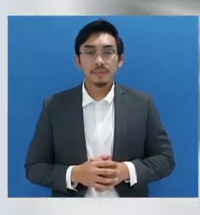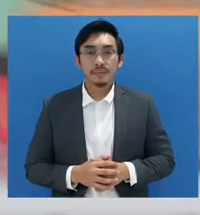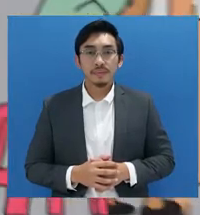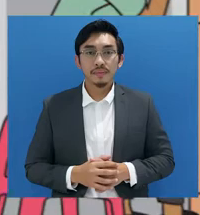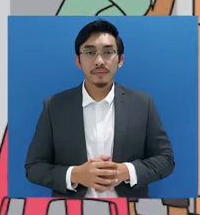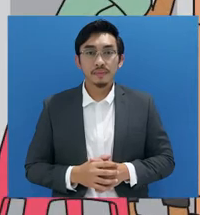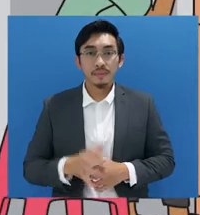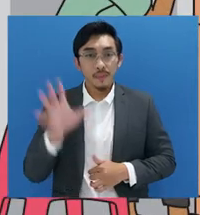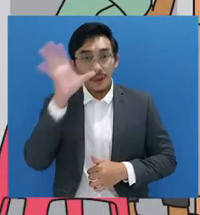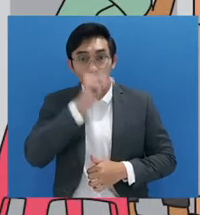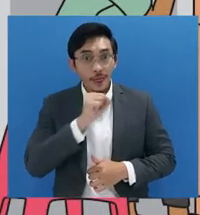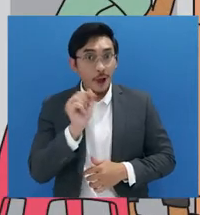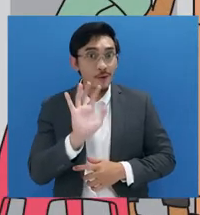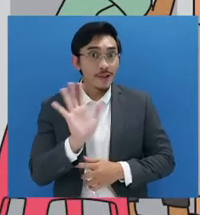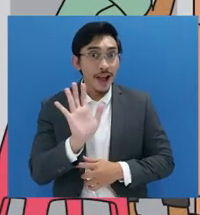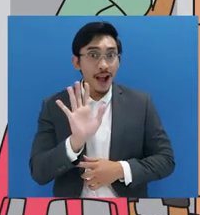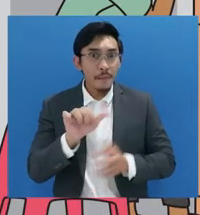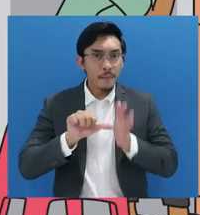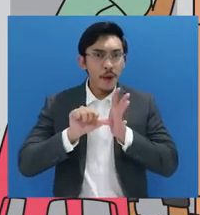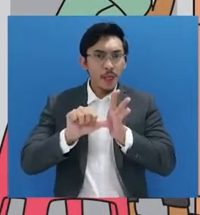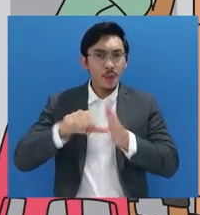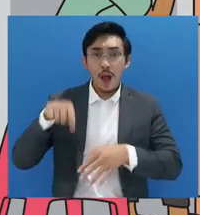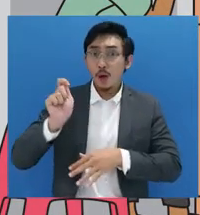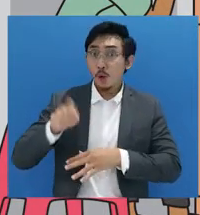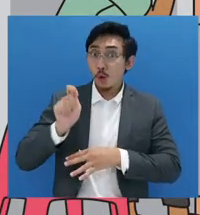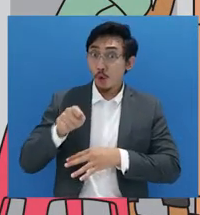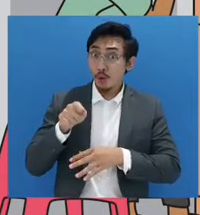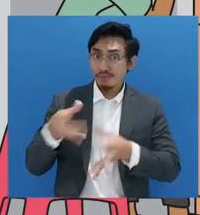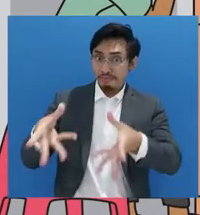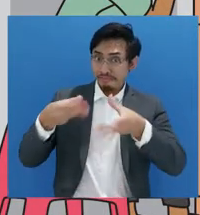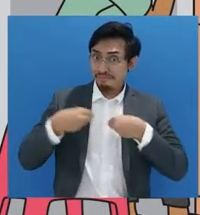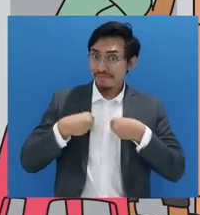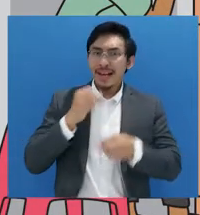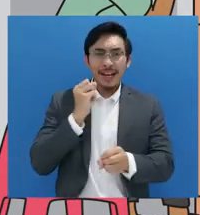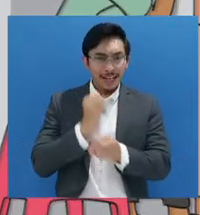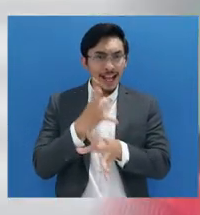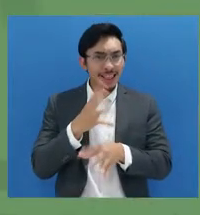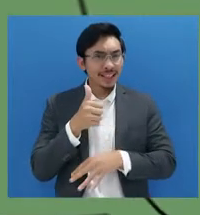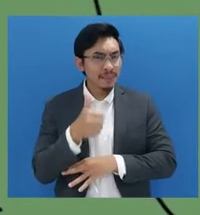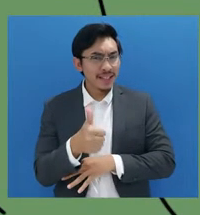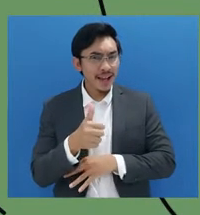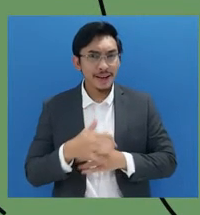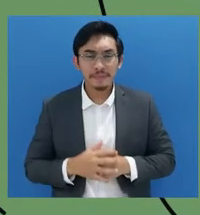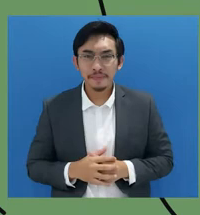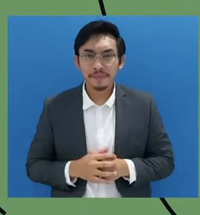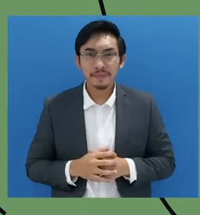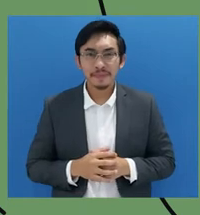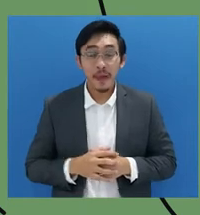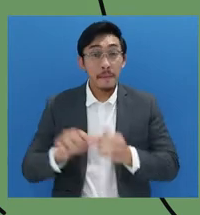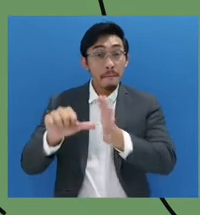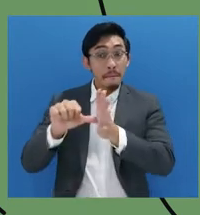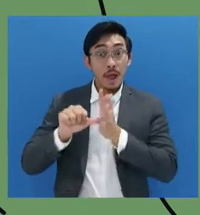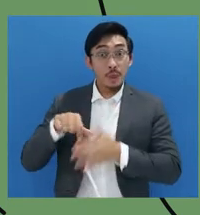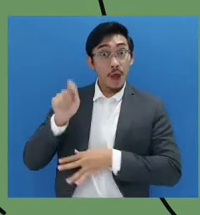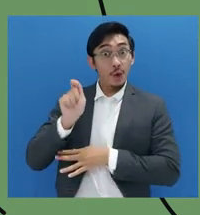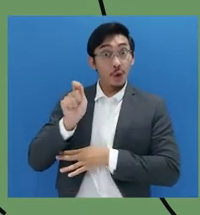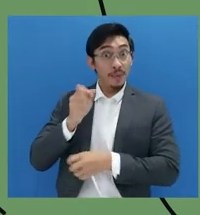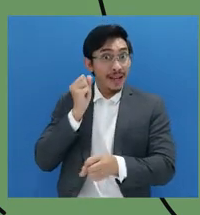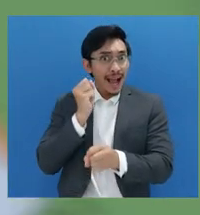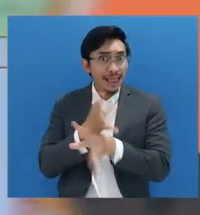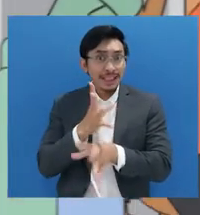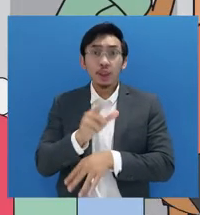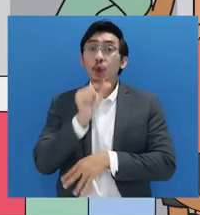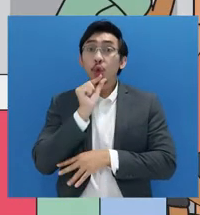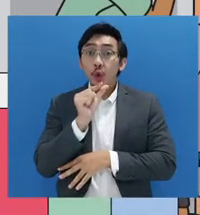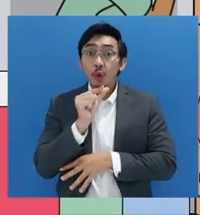Bantuan Tahukah Anda, bantuan hukum bisa didapatkan secara cuma-cuma. Adanya bantuan hukum gratis adalah